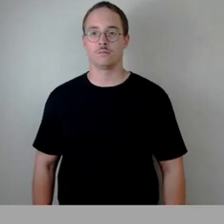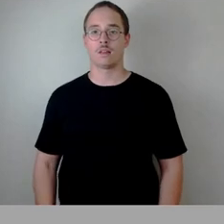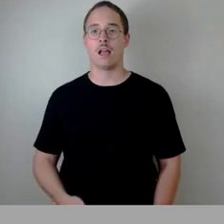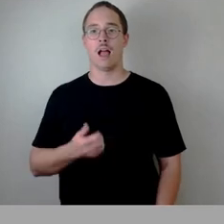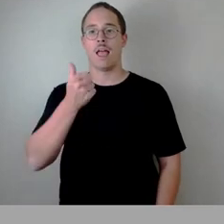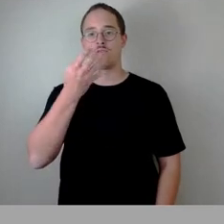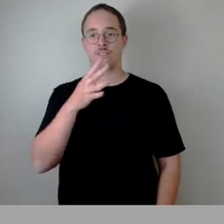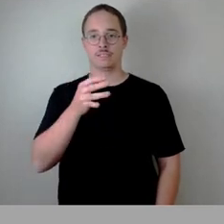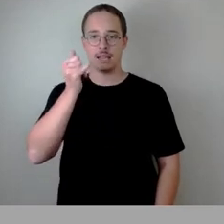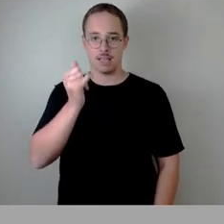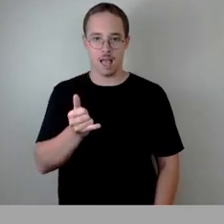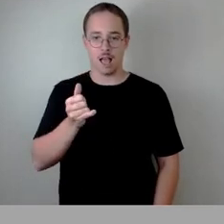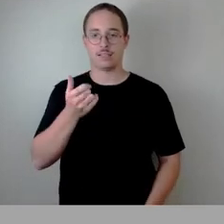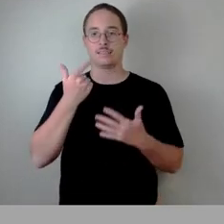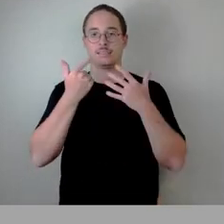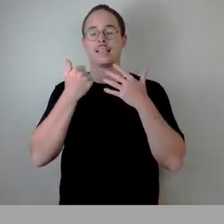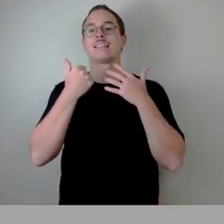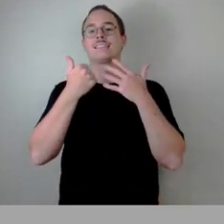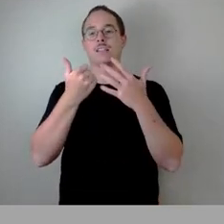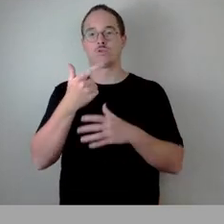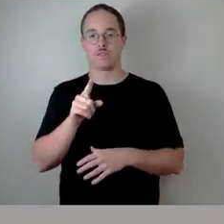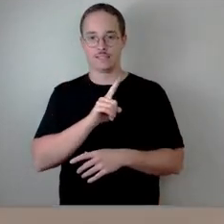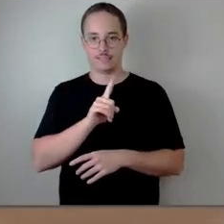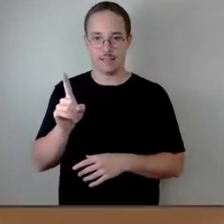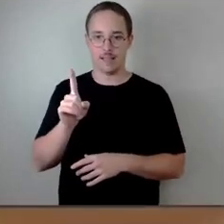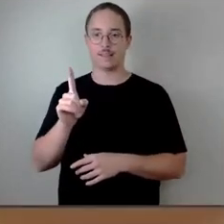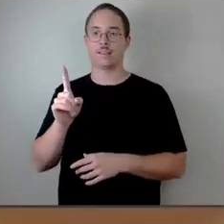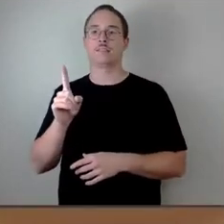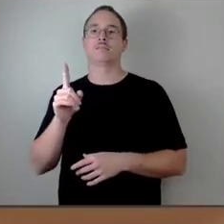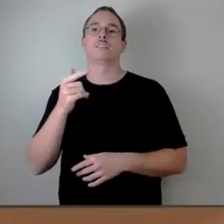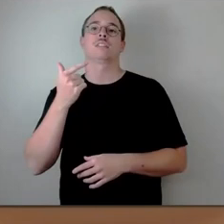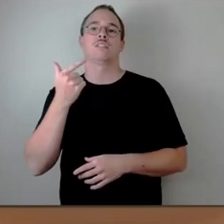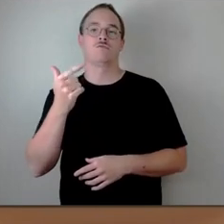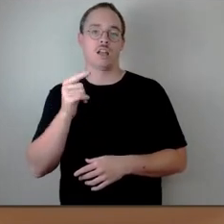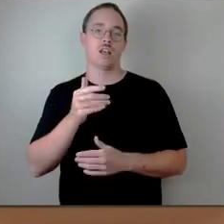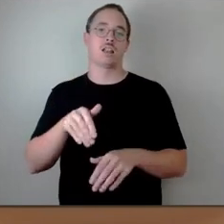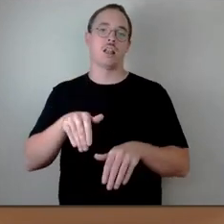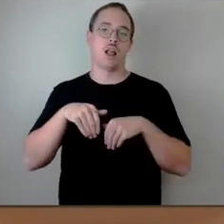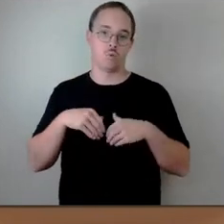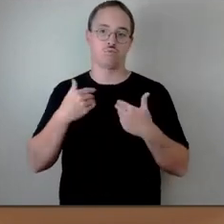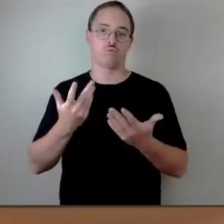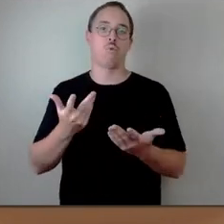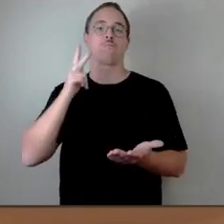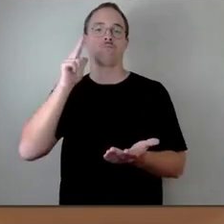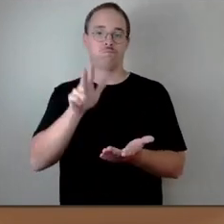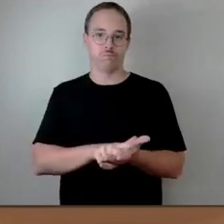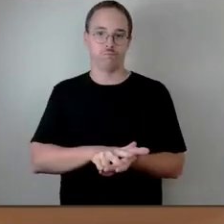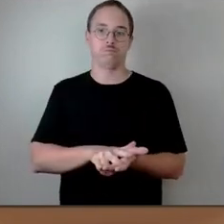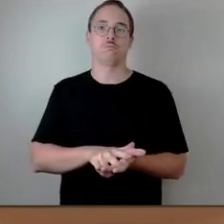41, 26, nein, zwei Enthaltungen, damit auch bestätigt. Damit haben wir diesen